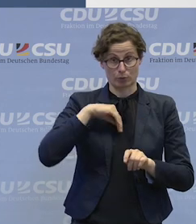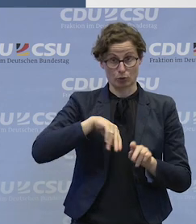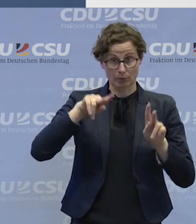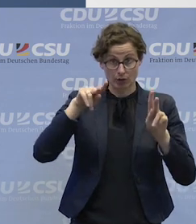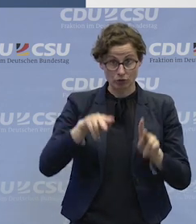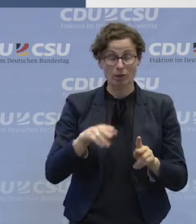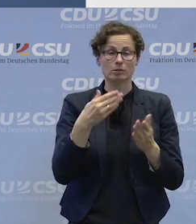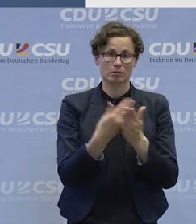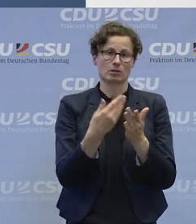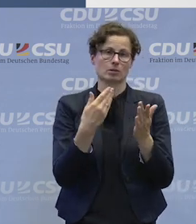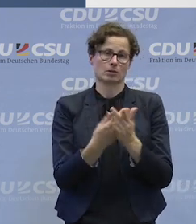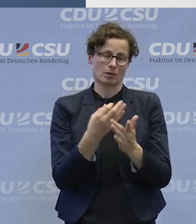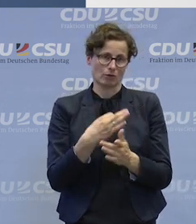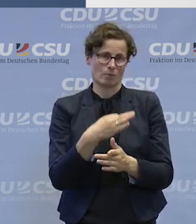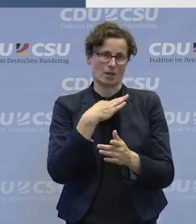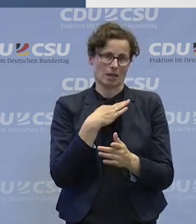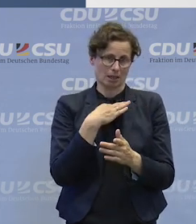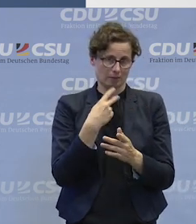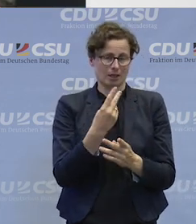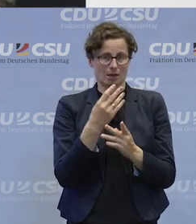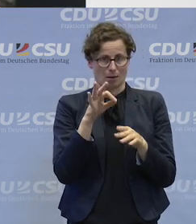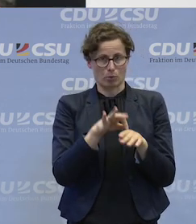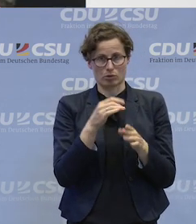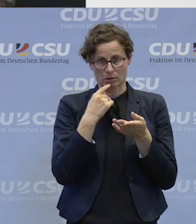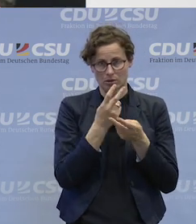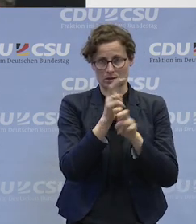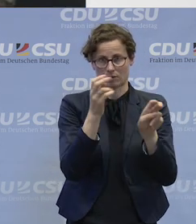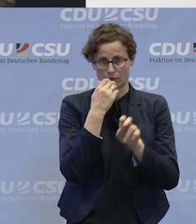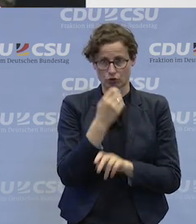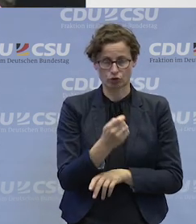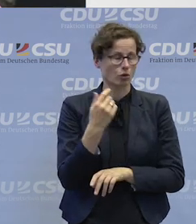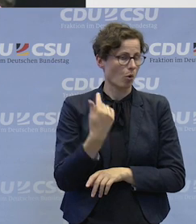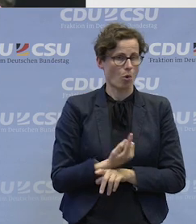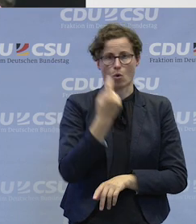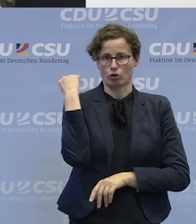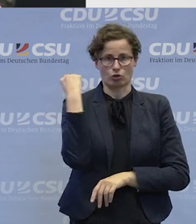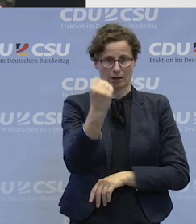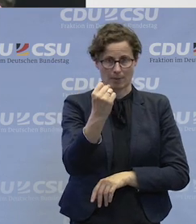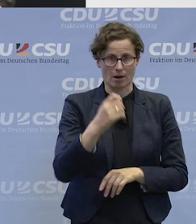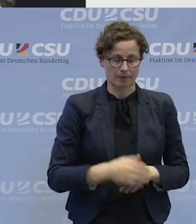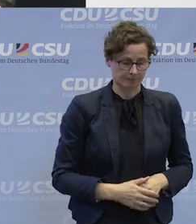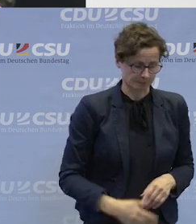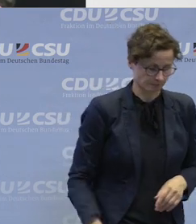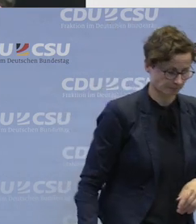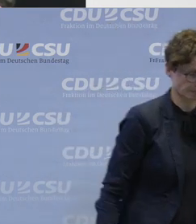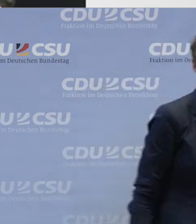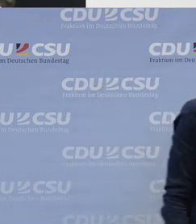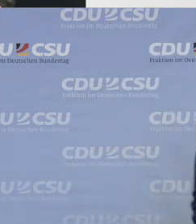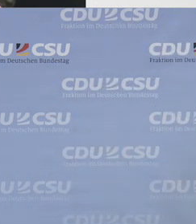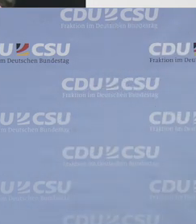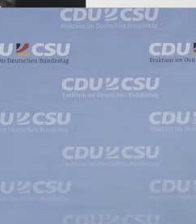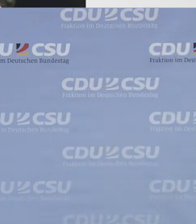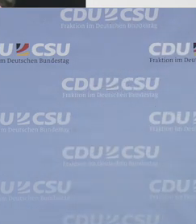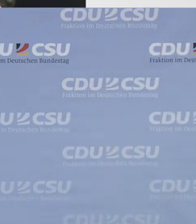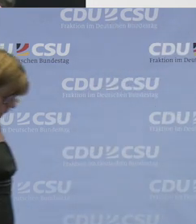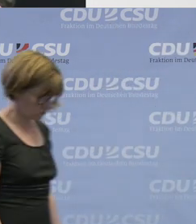entscheidend, dass es ein ganz hohes gesellschaftliches Stigma gibt. Vorurteile abbauen durch persönliche Begegnungen, Herr Judith und Herr Schmaus, das ist sicherlich